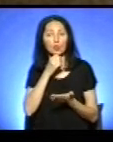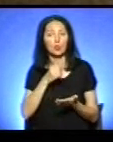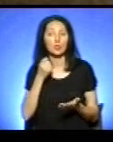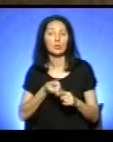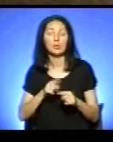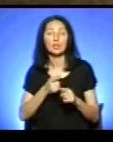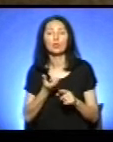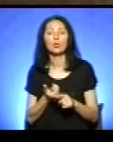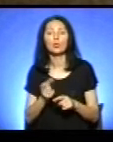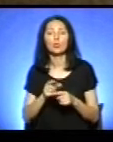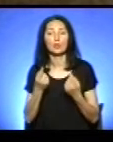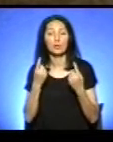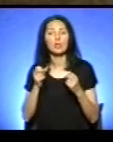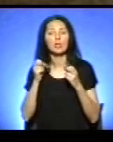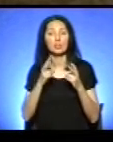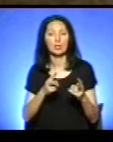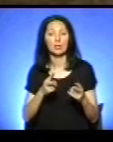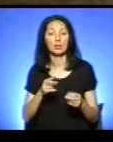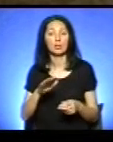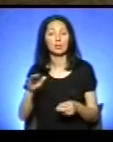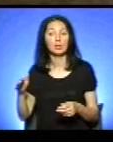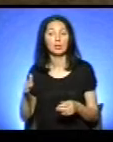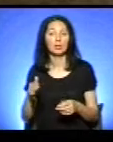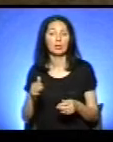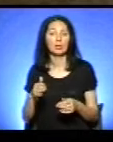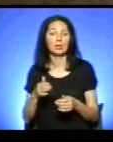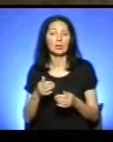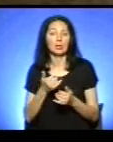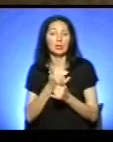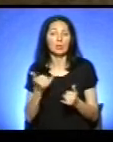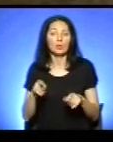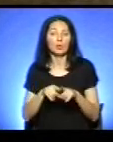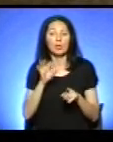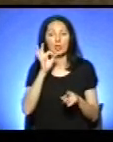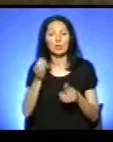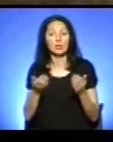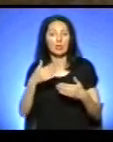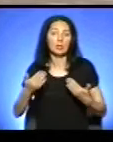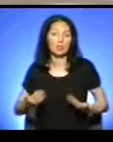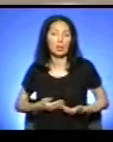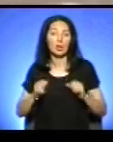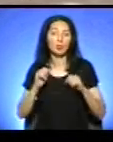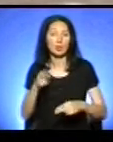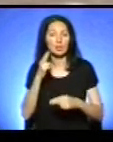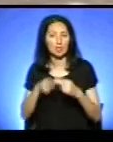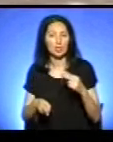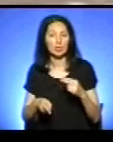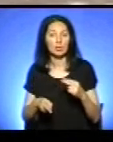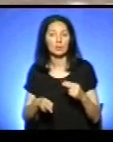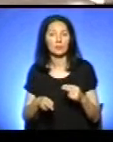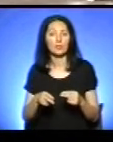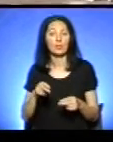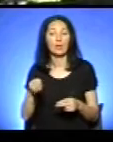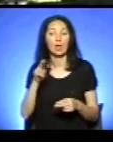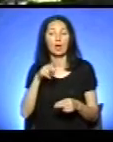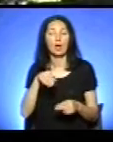далі. Вони, по суті, не хочу так казати, але життя закінчується. Доцент Любов Волянська